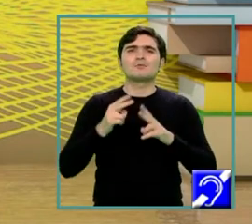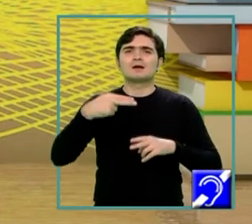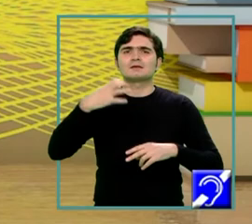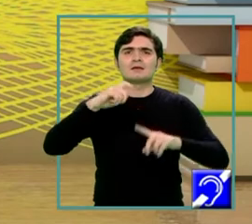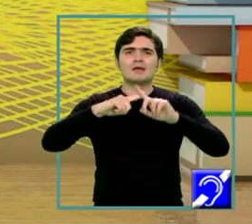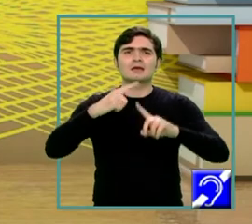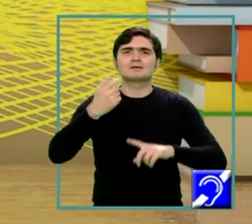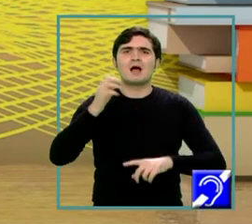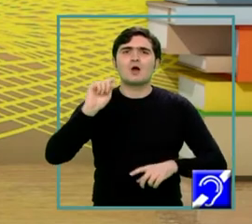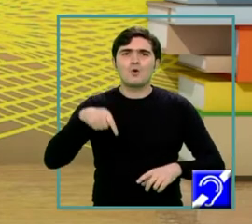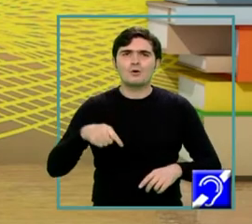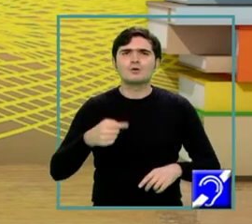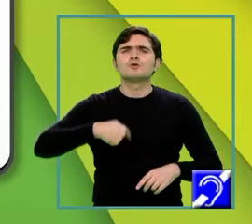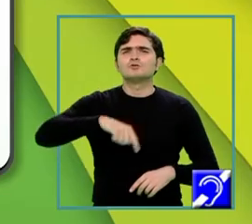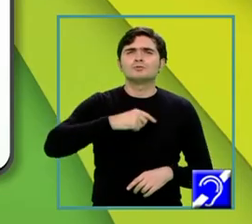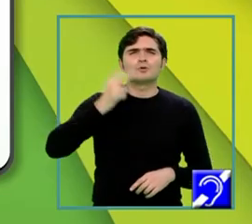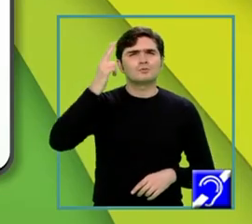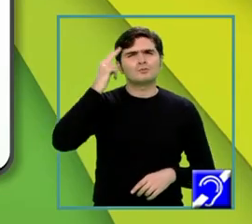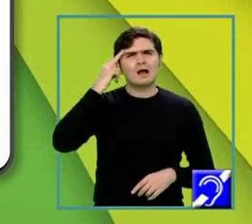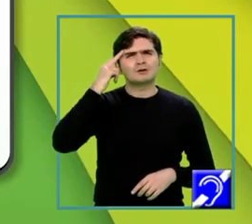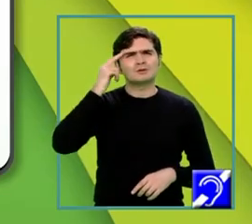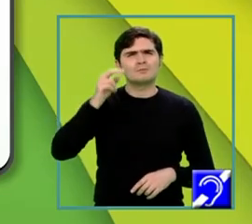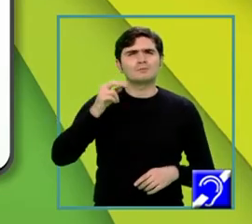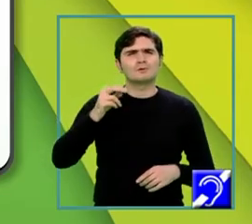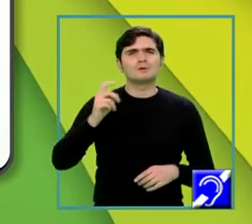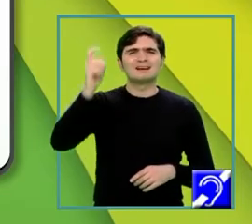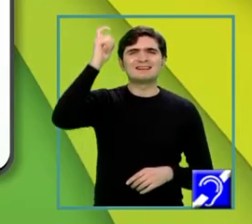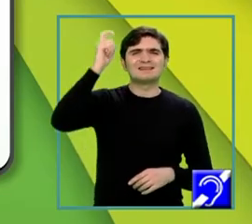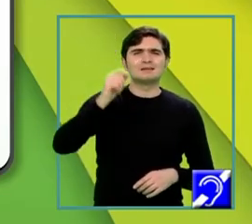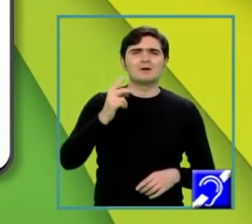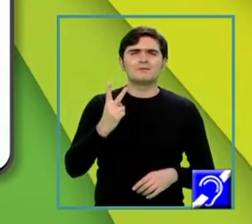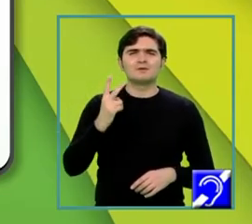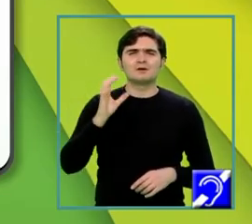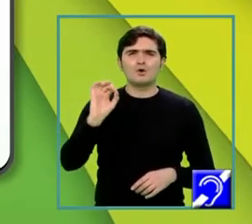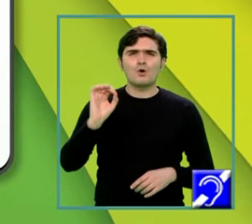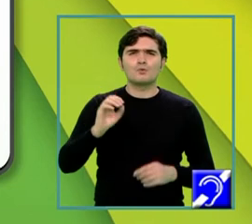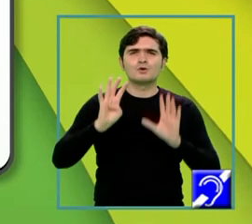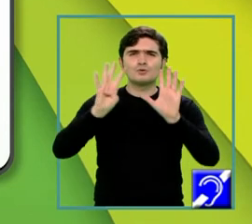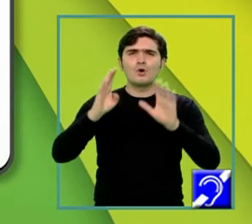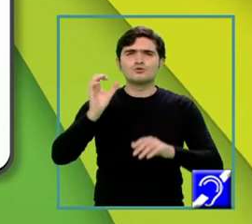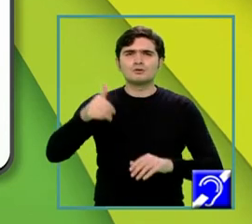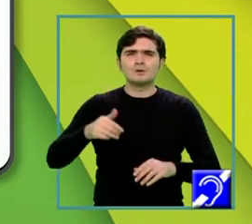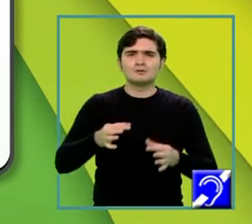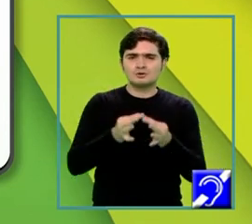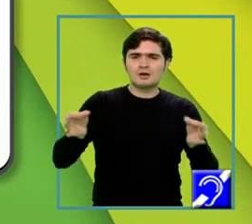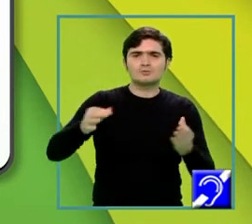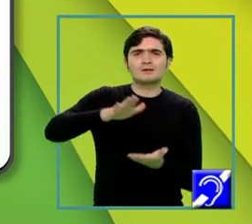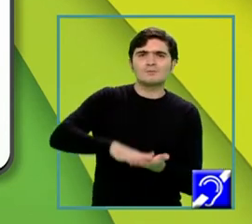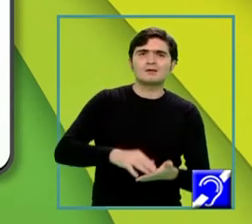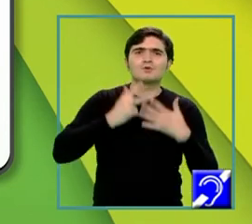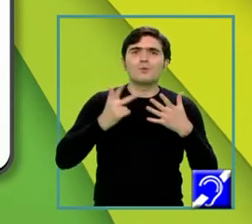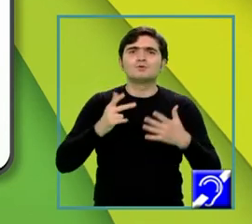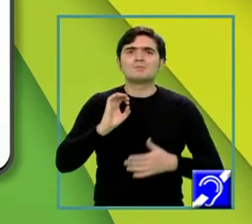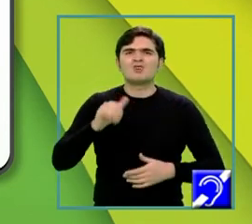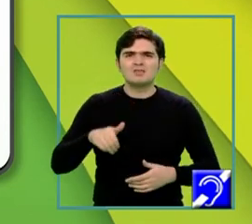cunoaștem înălțimea VO de 9 centimetri și latura bazei de 18 centimetri. Am